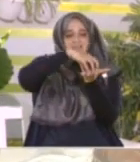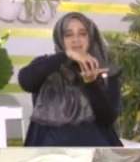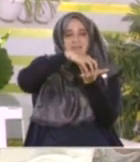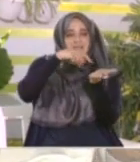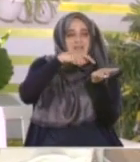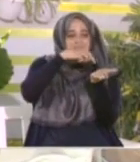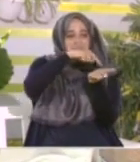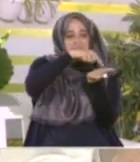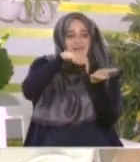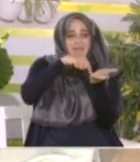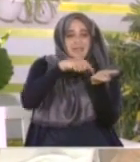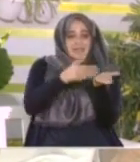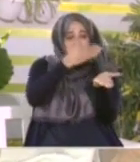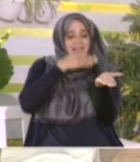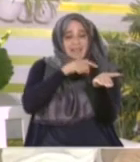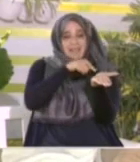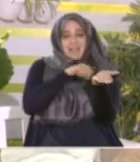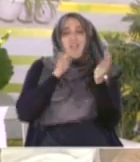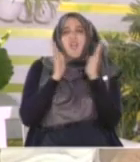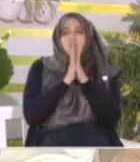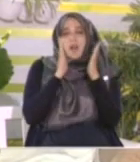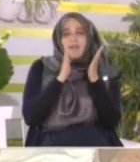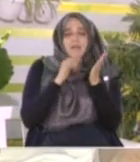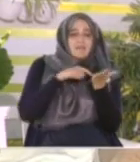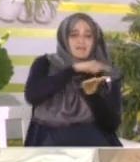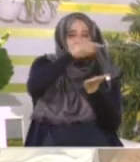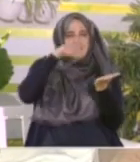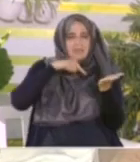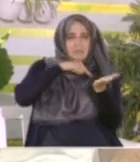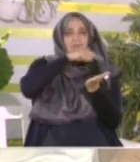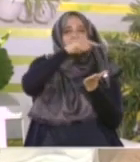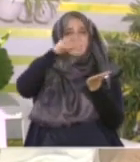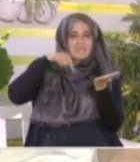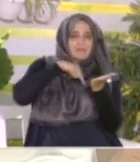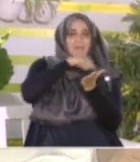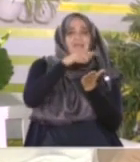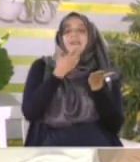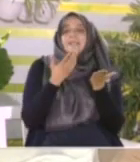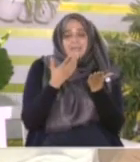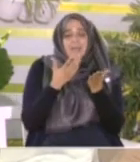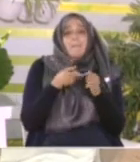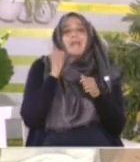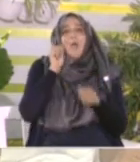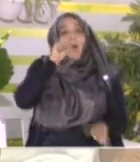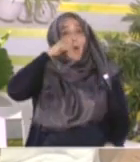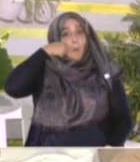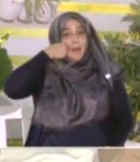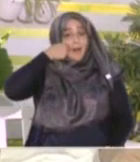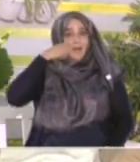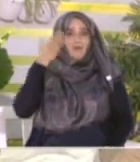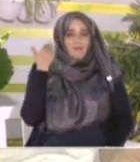العتيق لذلك قدر الله عز وجل أن يكون الفضل لعمر بن الخطاب رضي الله عنه